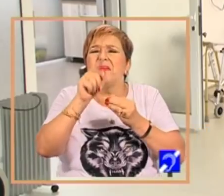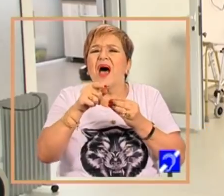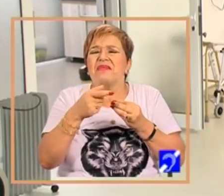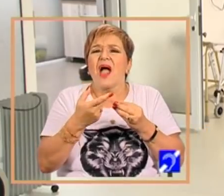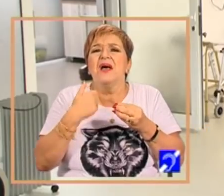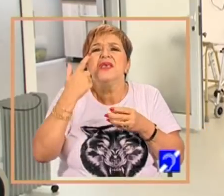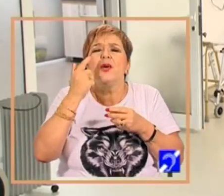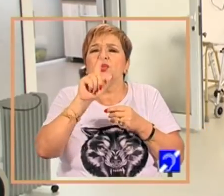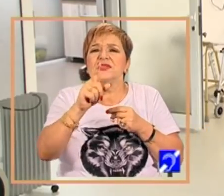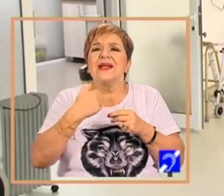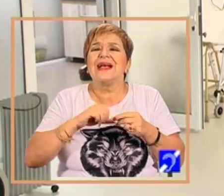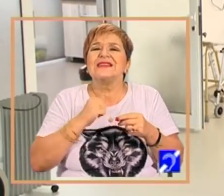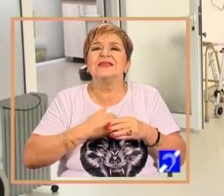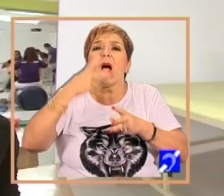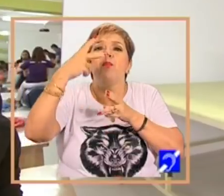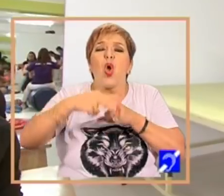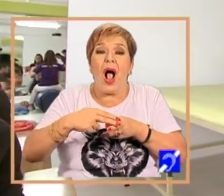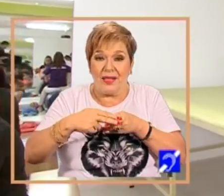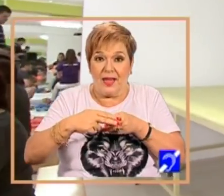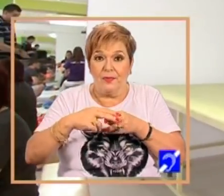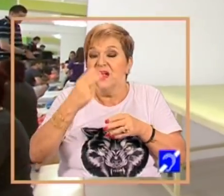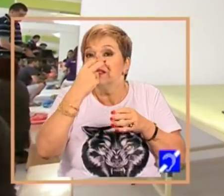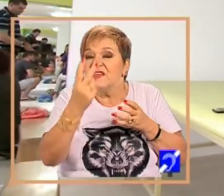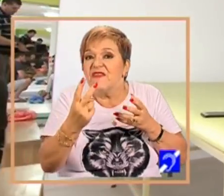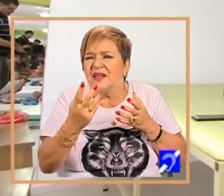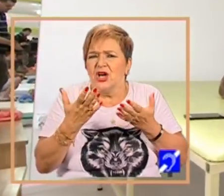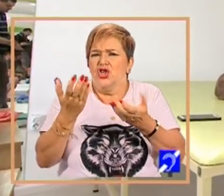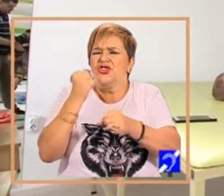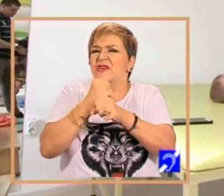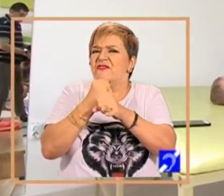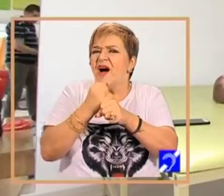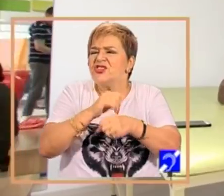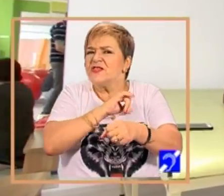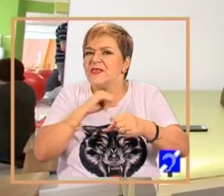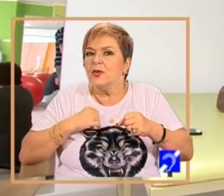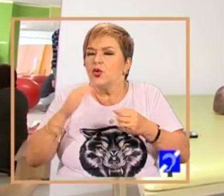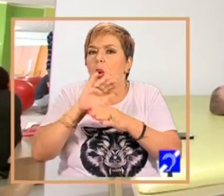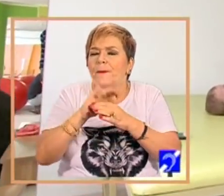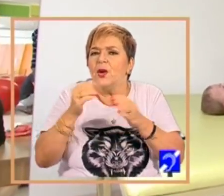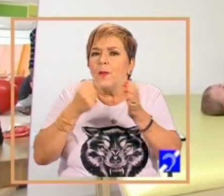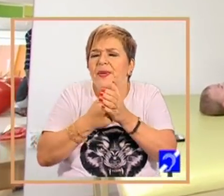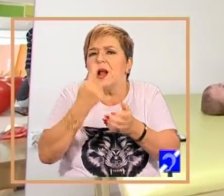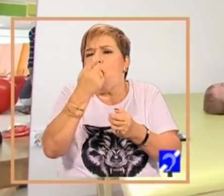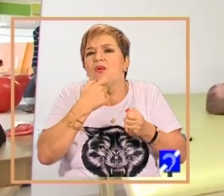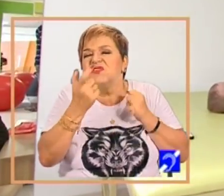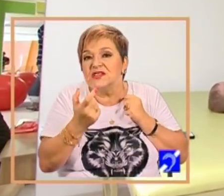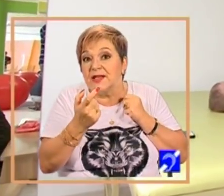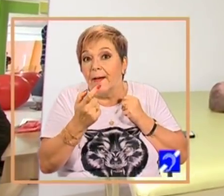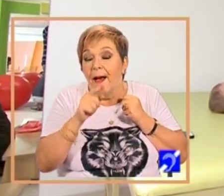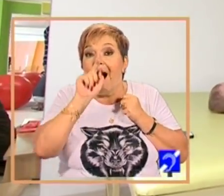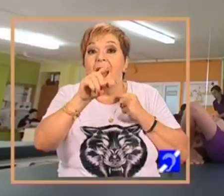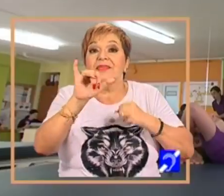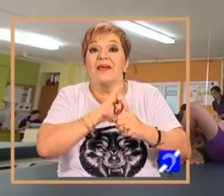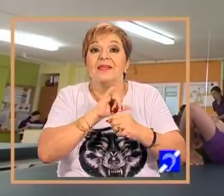Vedem până la ce vârstă este încadrat, ce reușește să facă din punct de vedere independent, că până la urmă ăsta e obiectivul